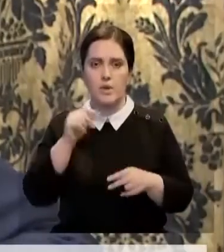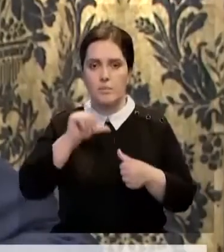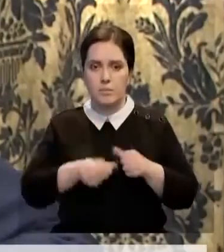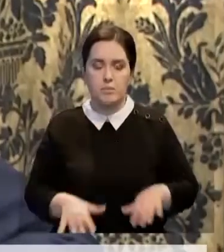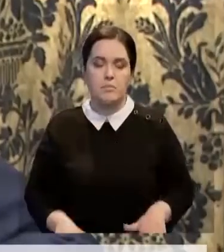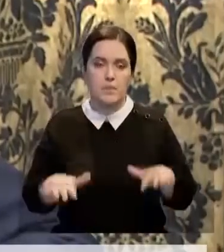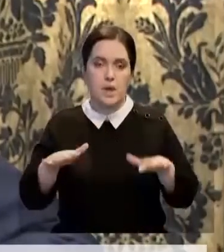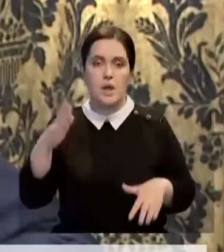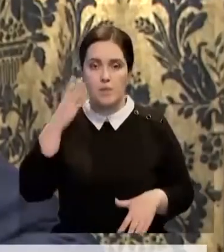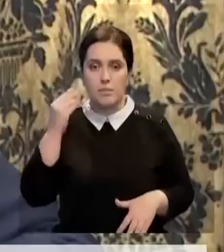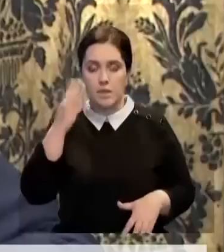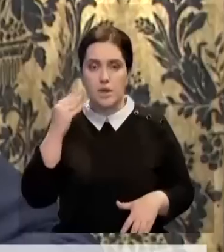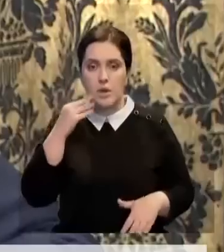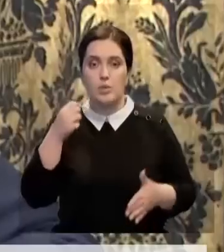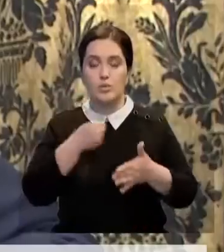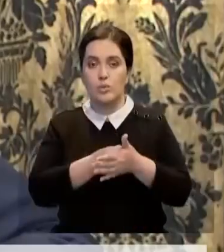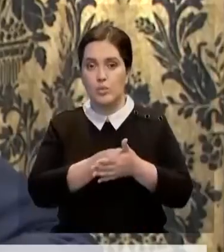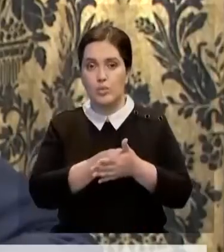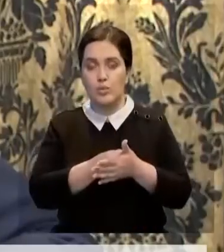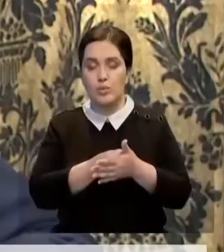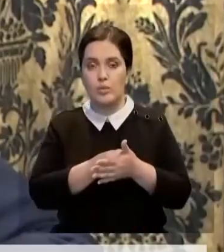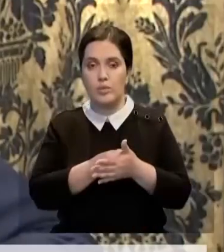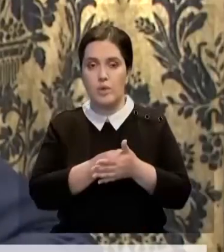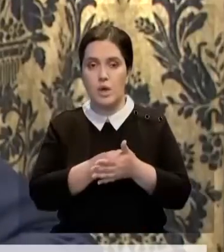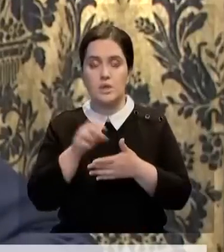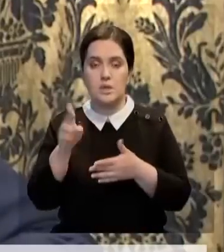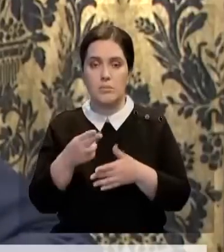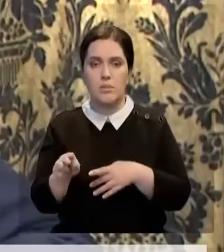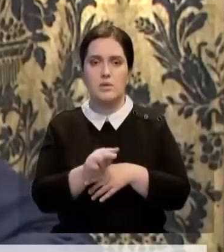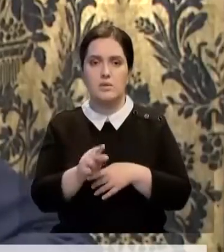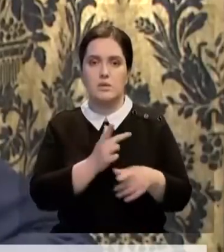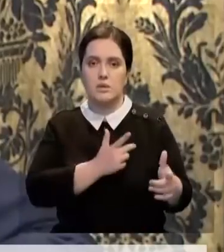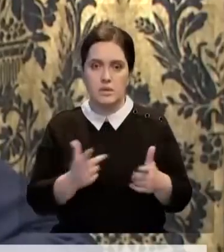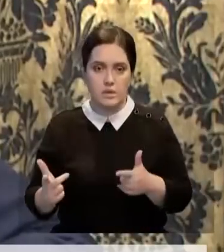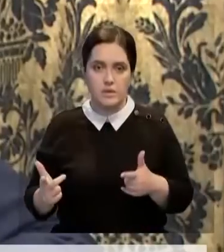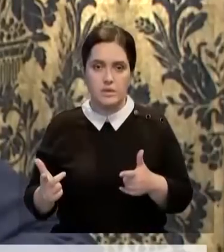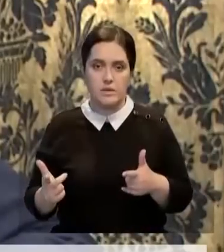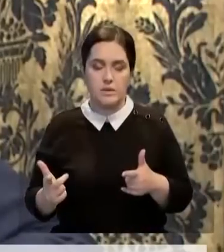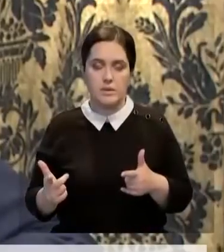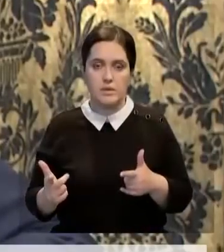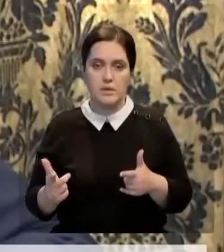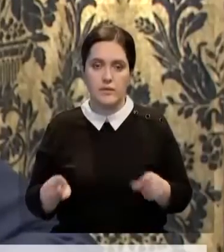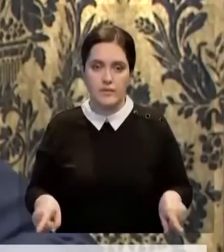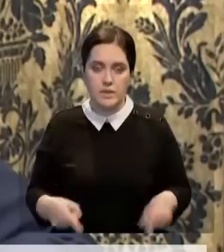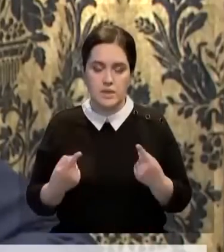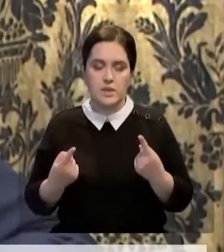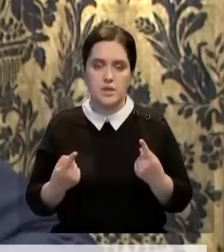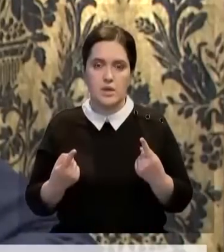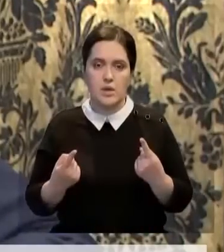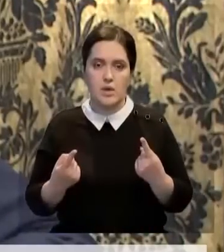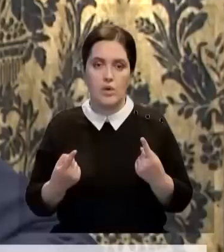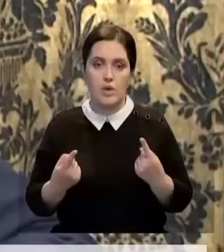в Алматы. До конца текущего года будут ликвидированы 56 участков подтопления и восстановлены 12 коллекторов,